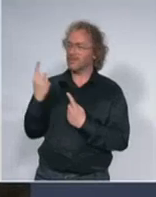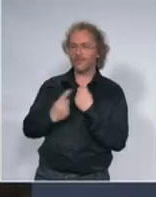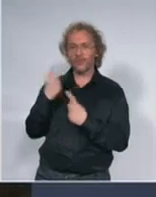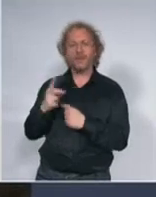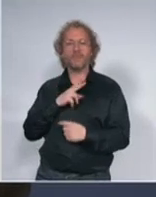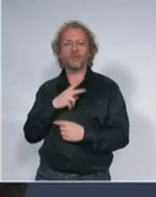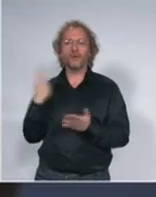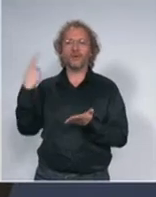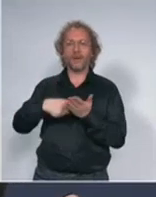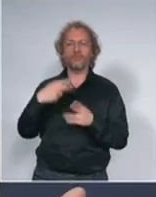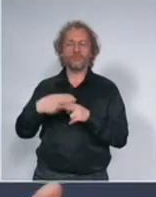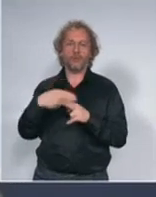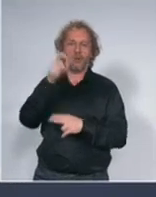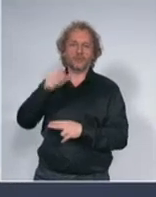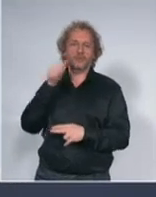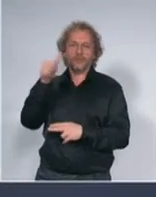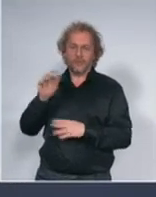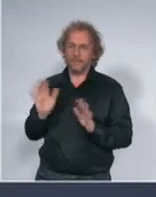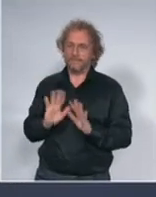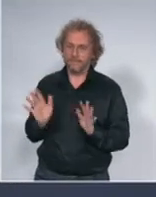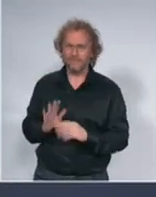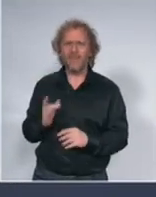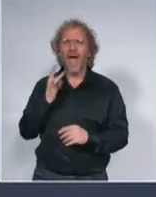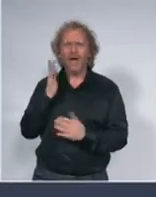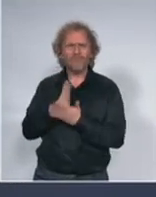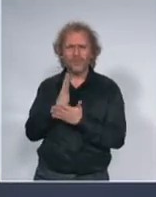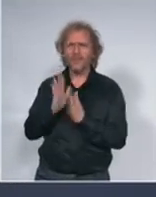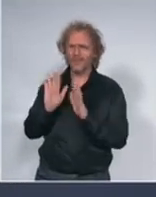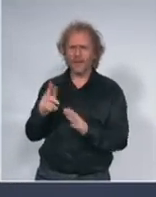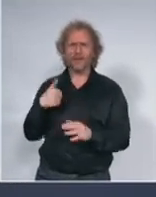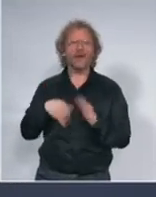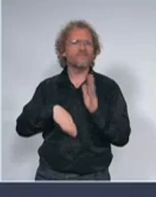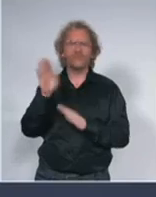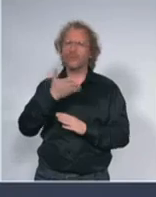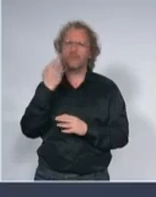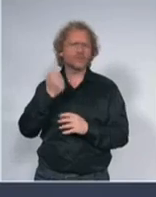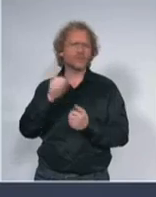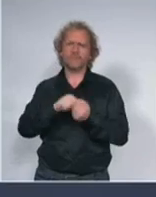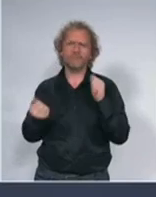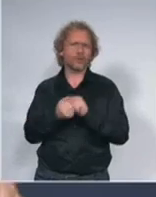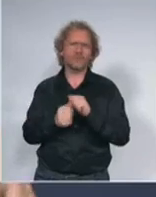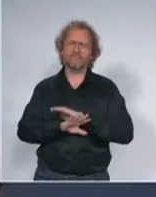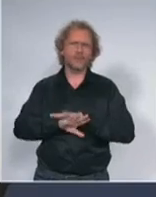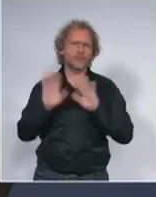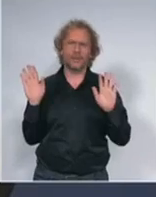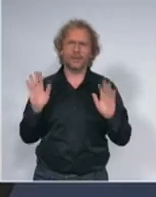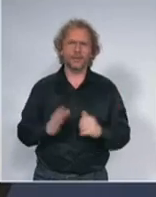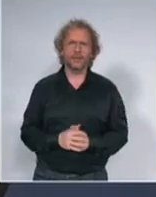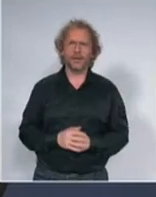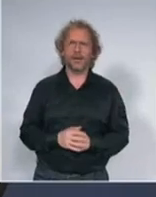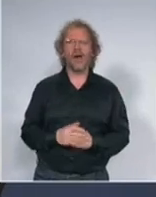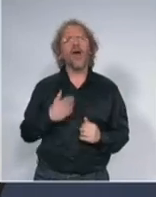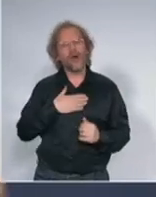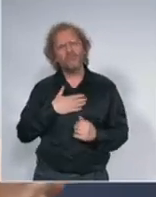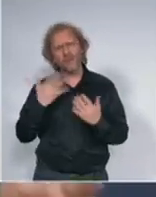za jedan dan e onda Boga mi nećemo moći da se izborimo znate ali mi sad možemo da se izborimo i čak da nam dođe hiljado za jedan dan